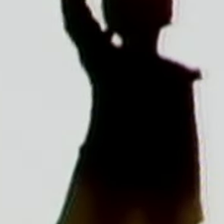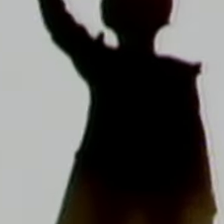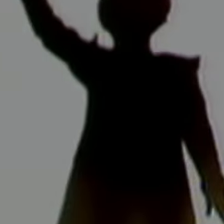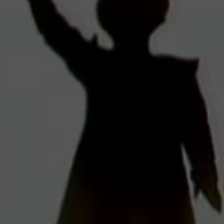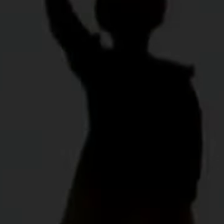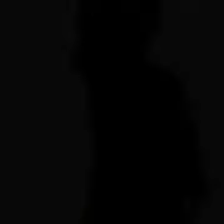Hvala vam dobro i poštovanje.